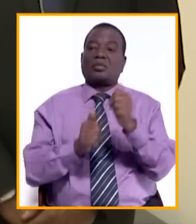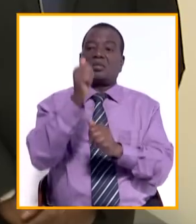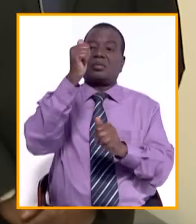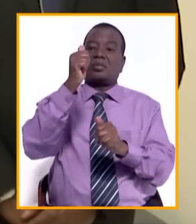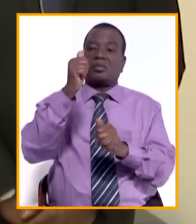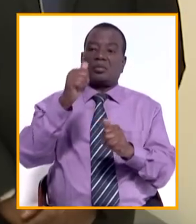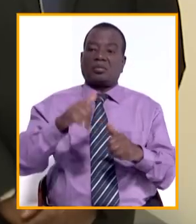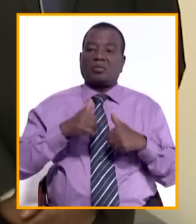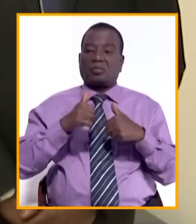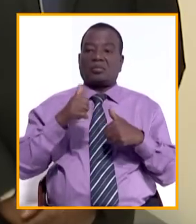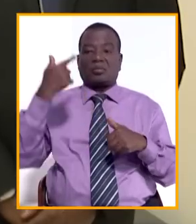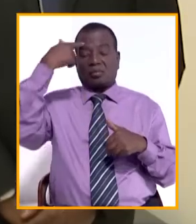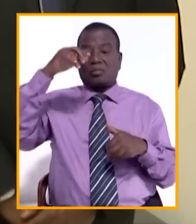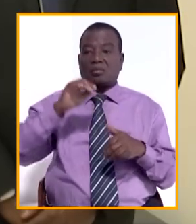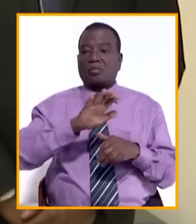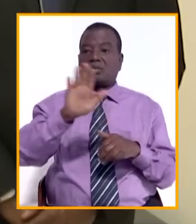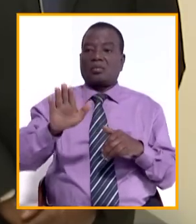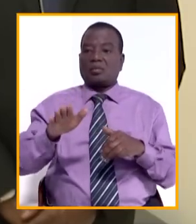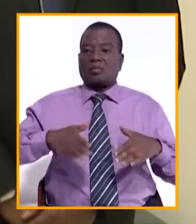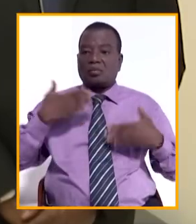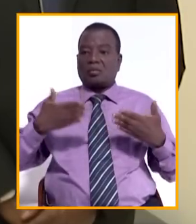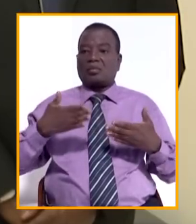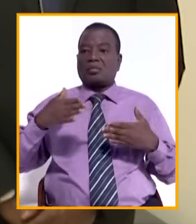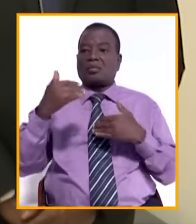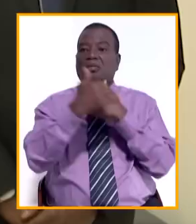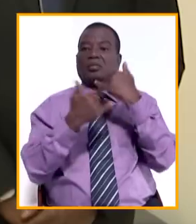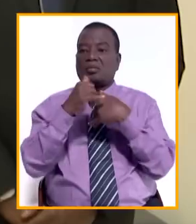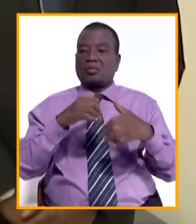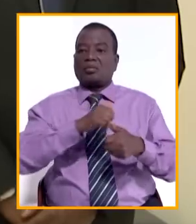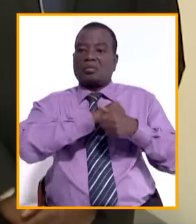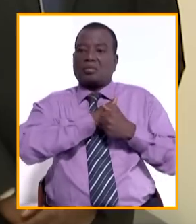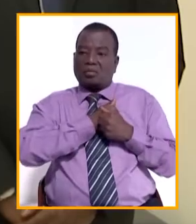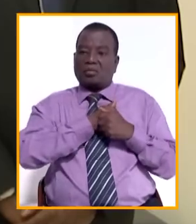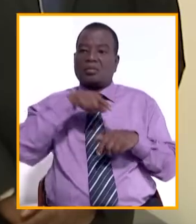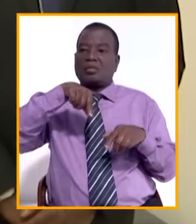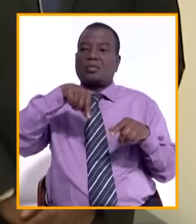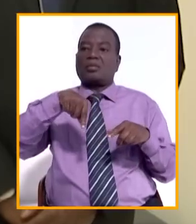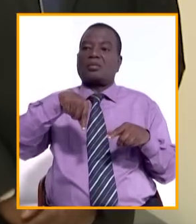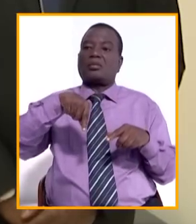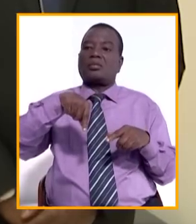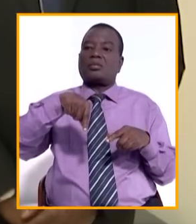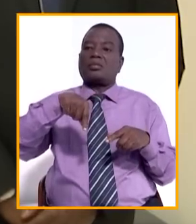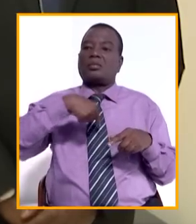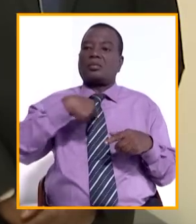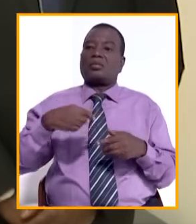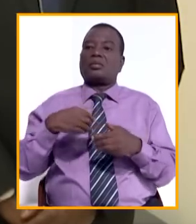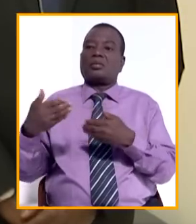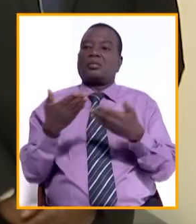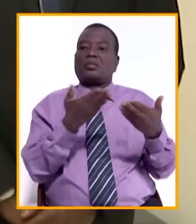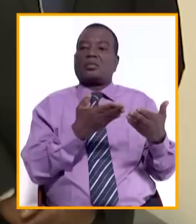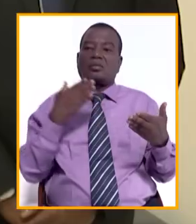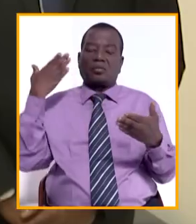d'optimisme pour votre pays qui m'est cher et que je porterai